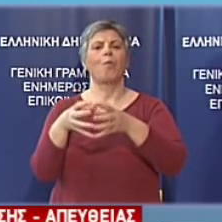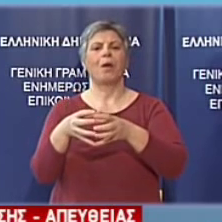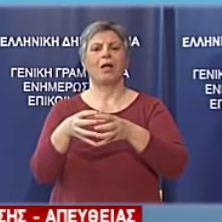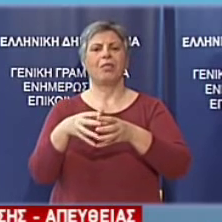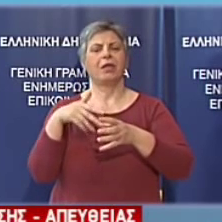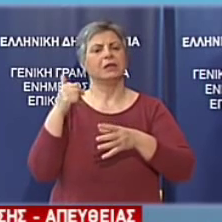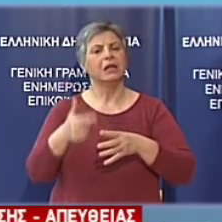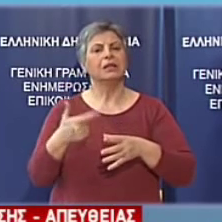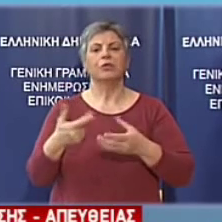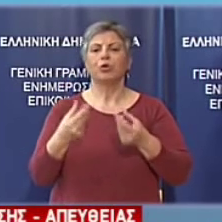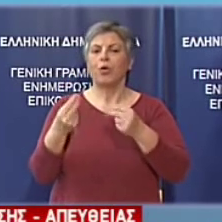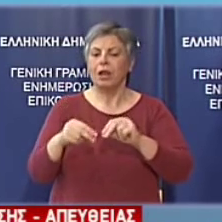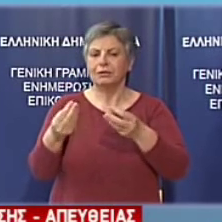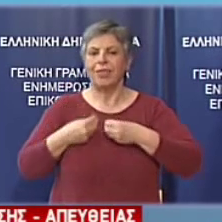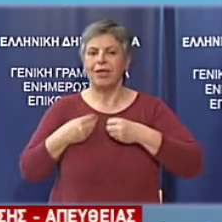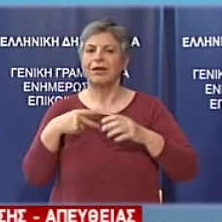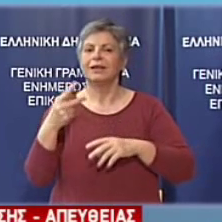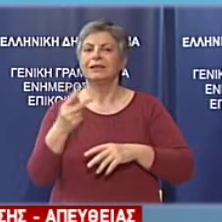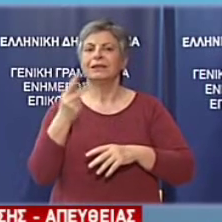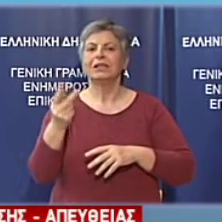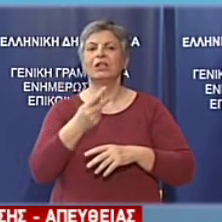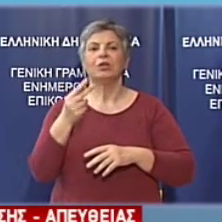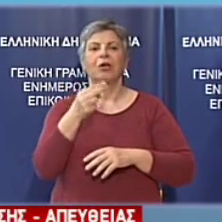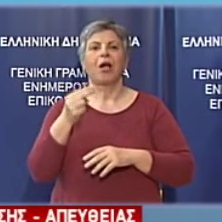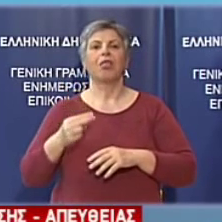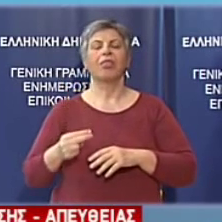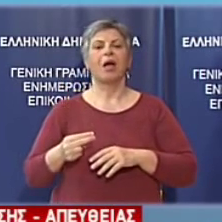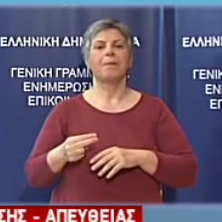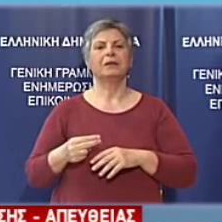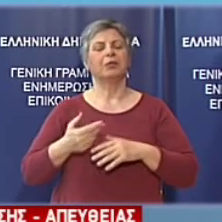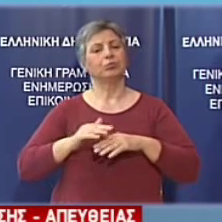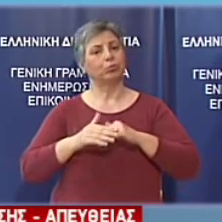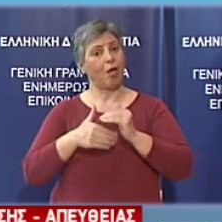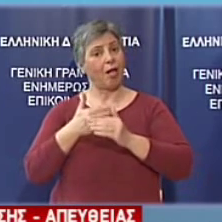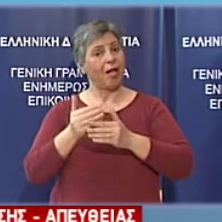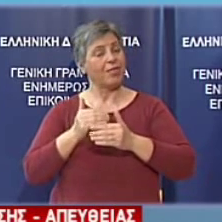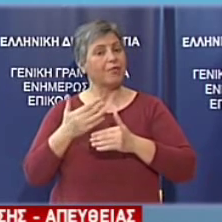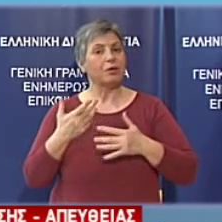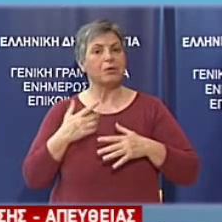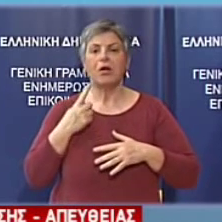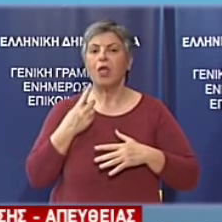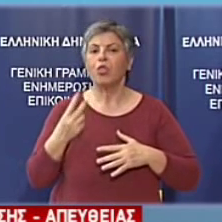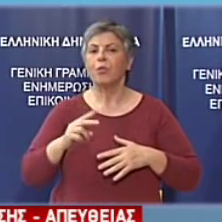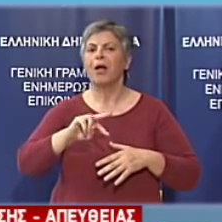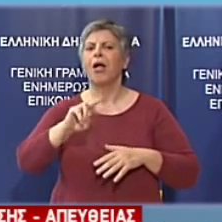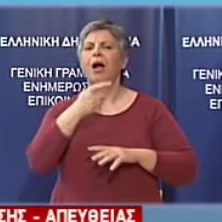κοινωνικά ζητήματα. Περιμένουμε λοιπόν εδώ με ενδιαφέρον και τη στάση της αντιπολίτευσης.